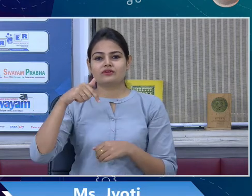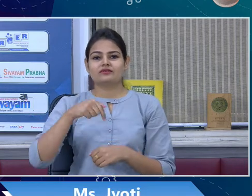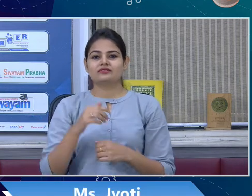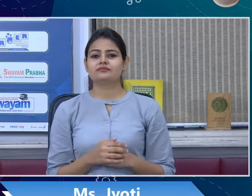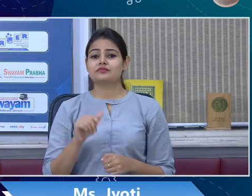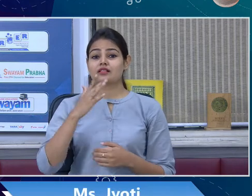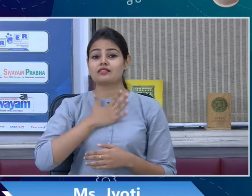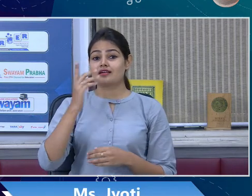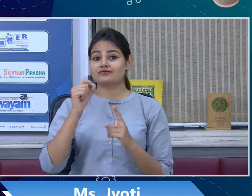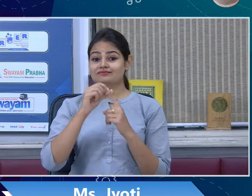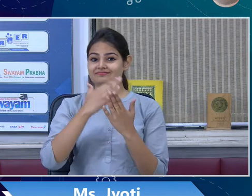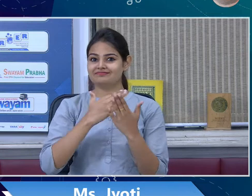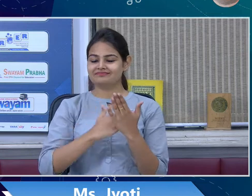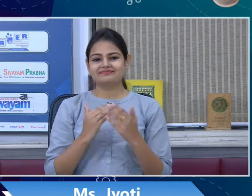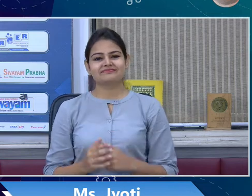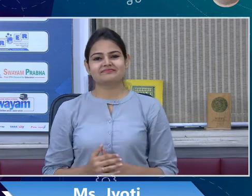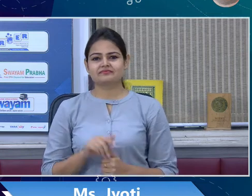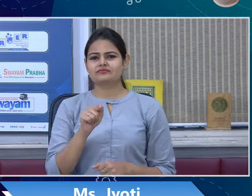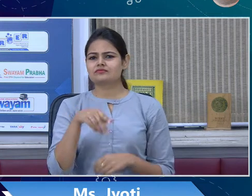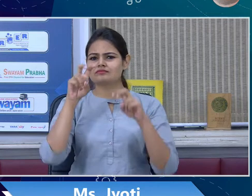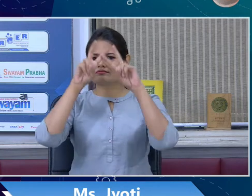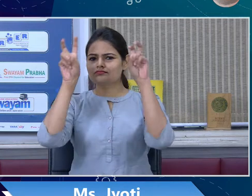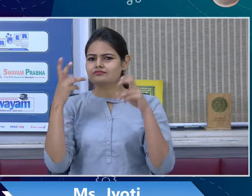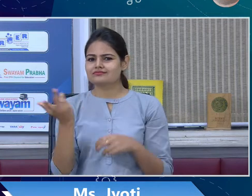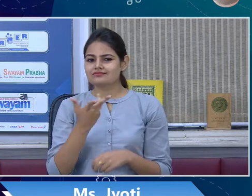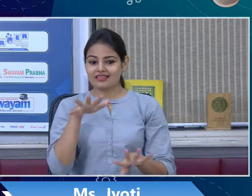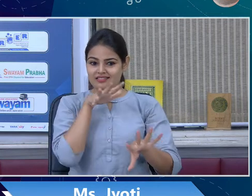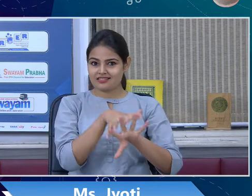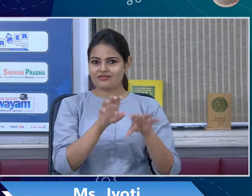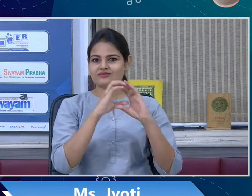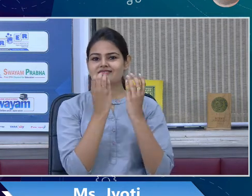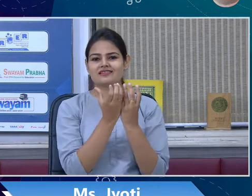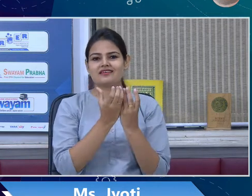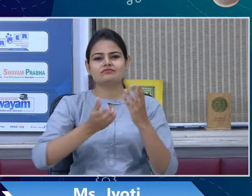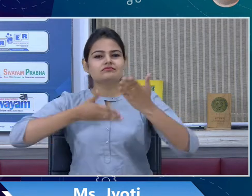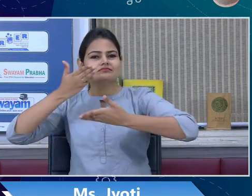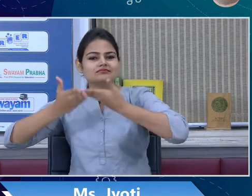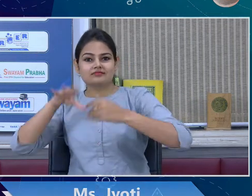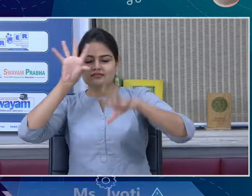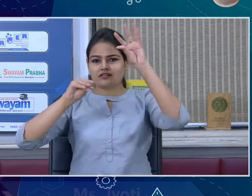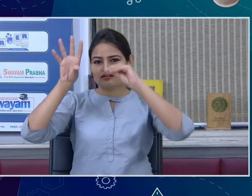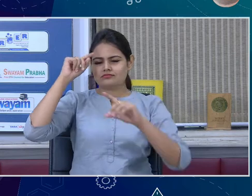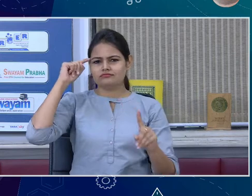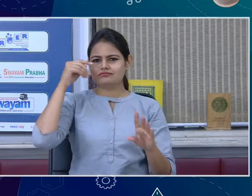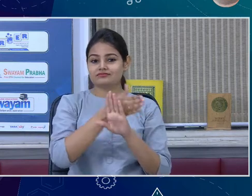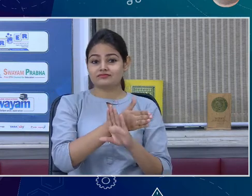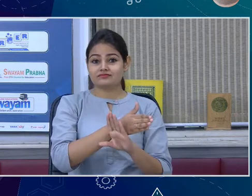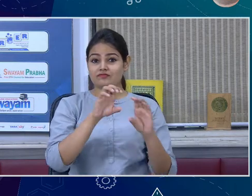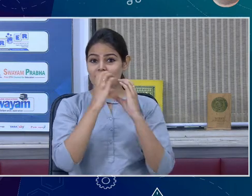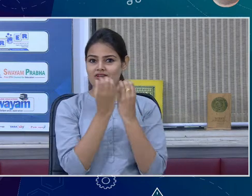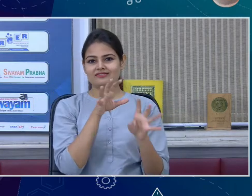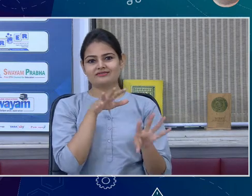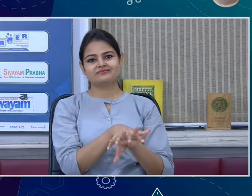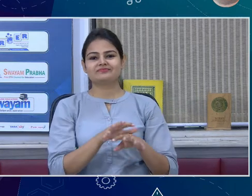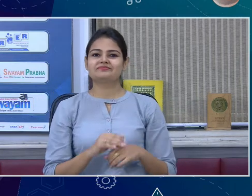live interactive session लेकर जो की है inclusive classroom का teaching learning interventions for inclusive classroom आप मेरे साथ screen